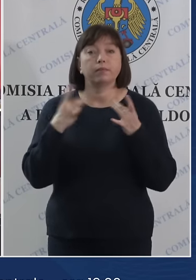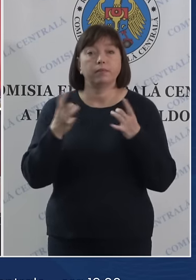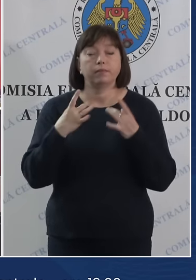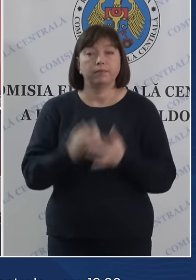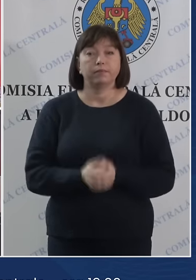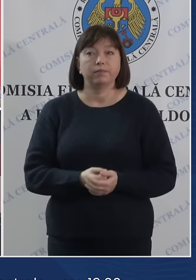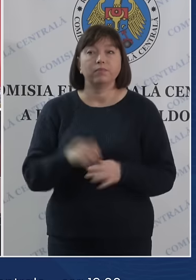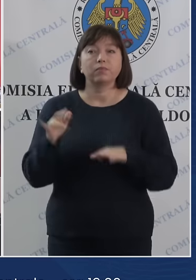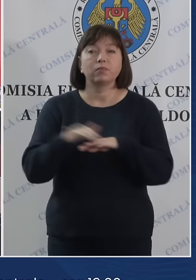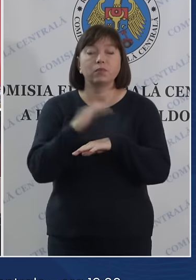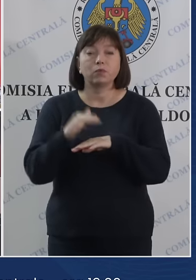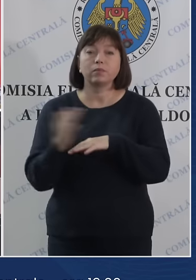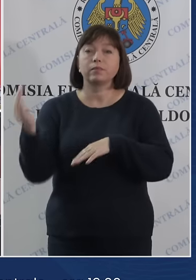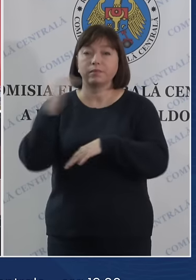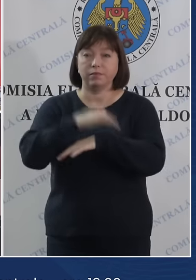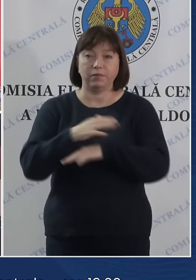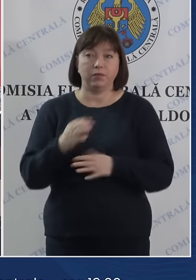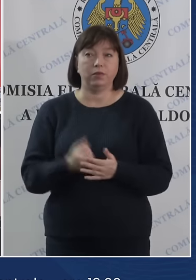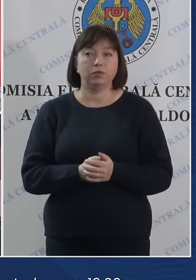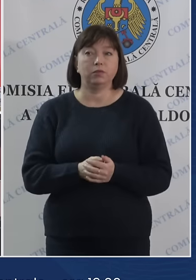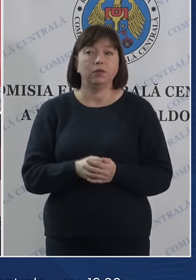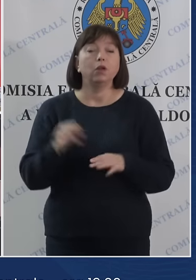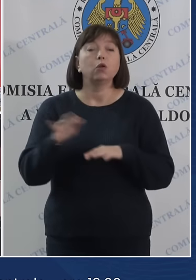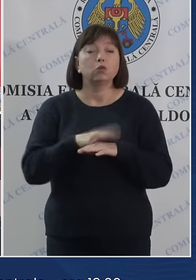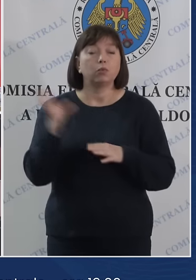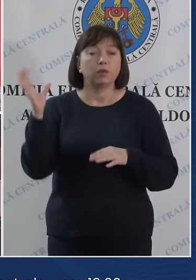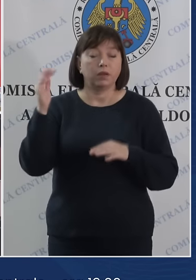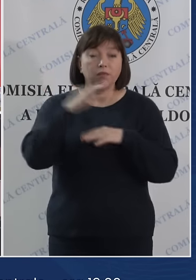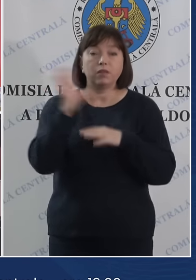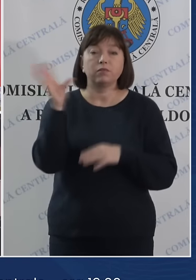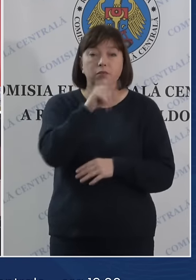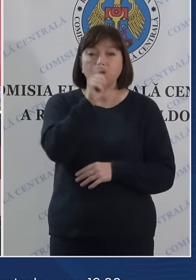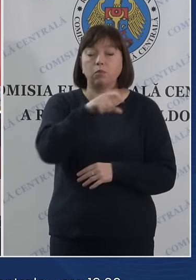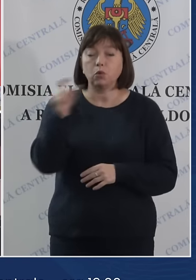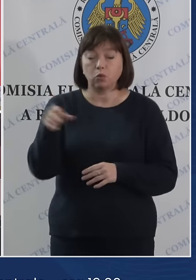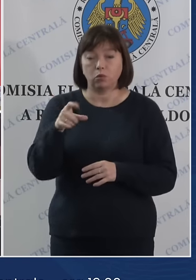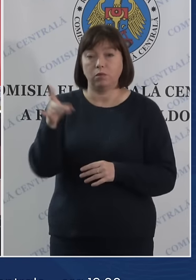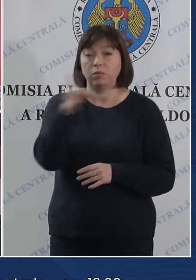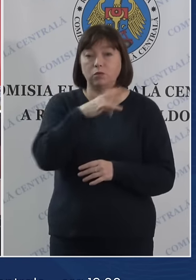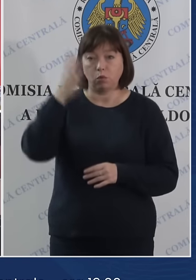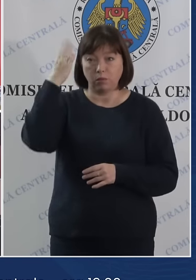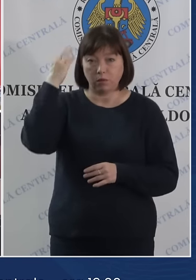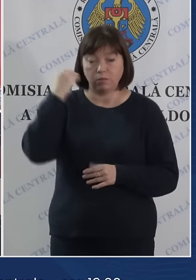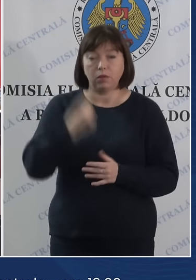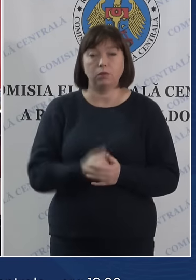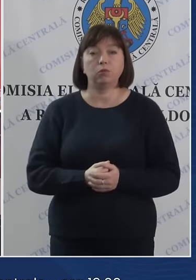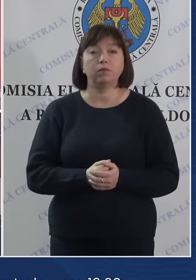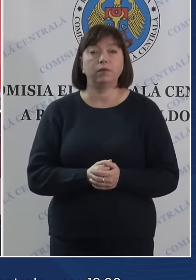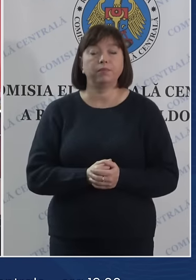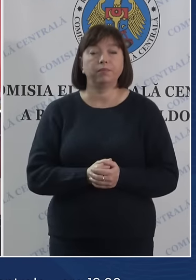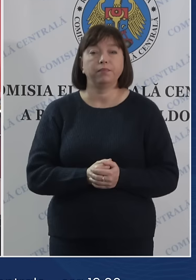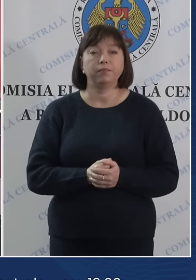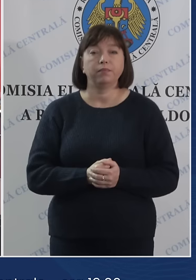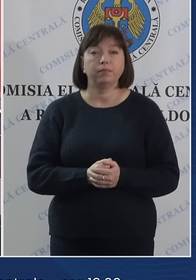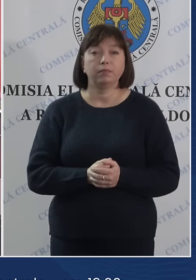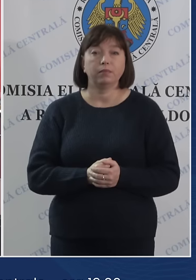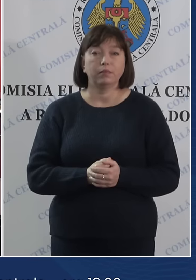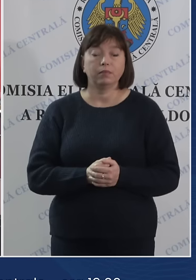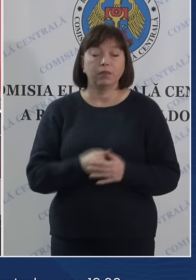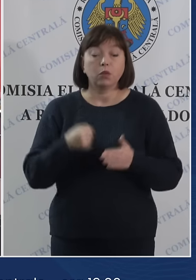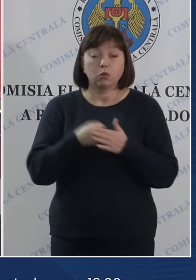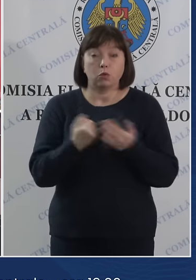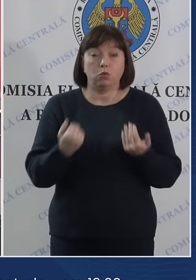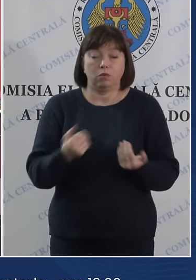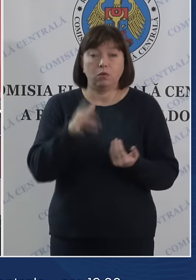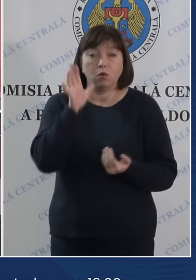Bună seara, colegi! Bună seara tuturor citațenilor de Republica Moldova! Până